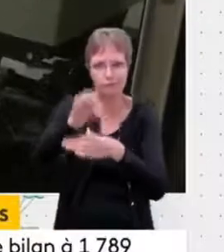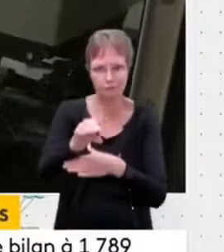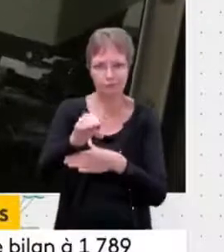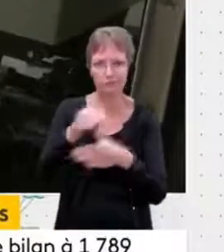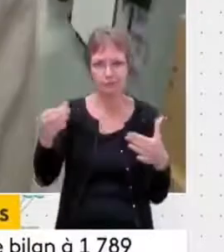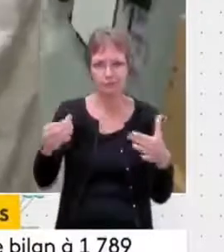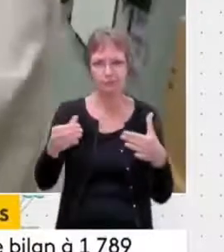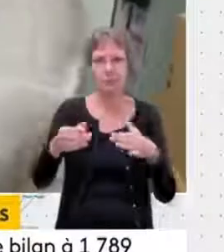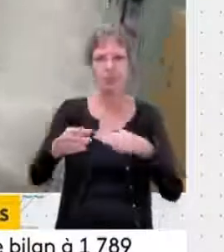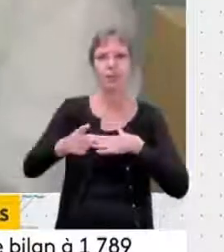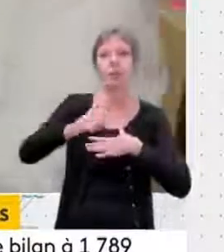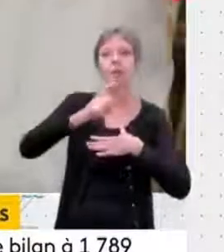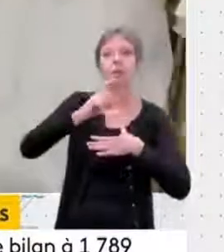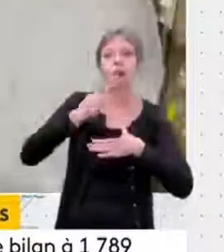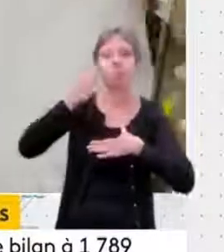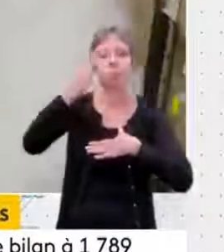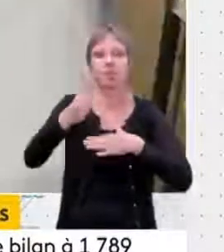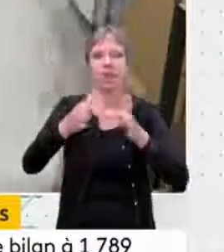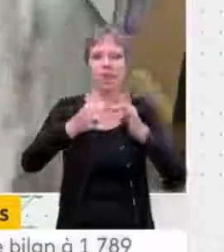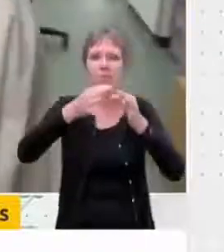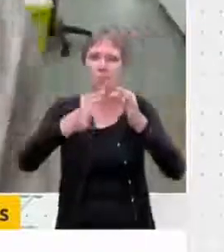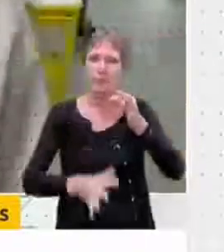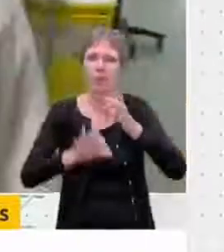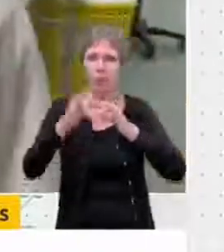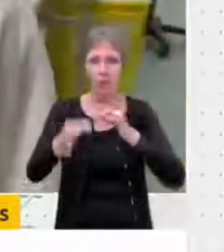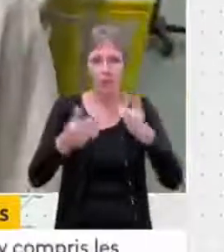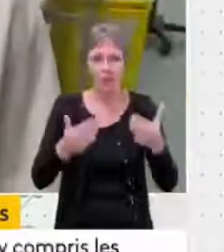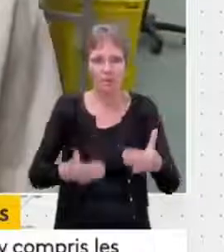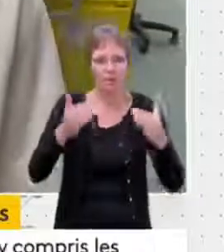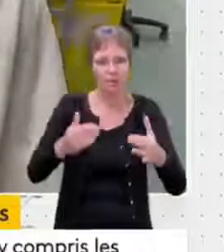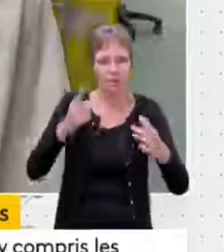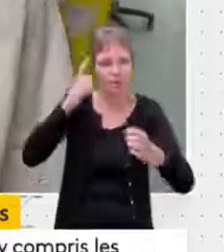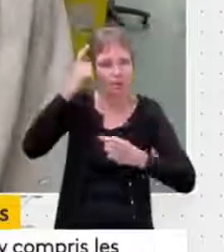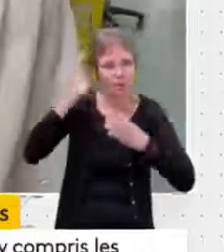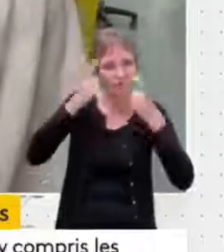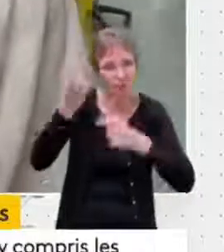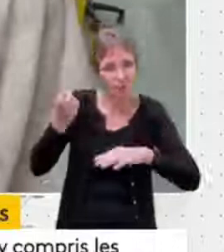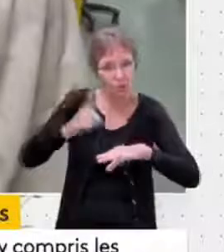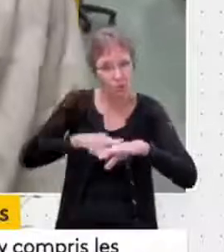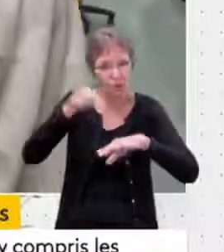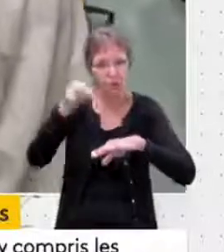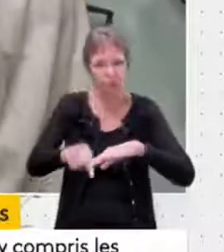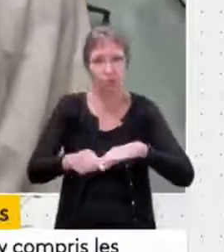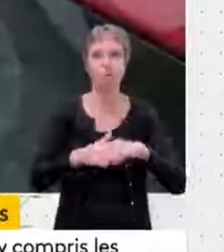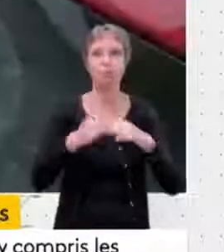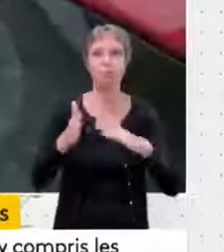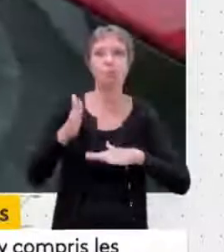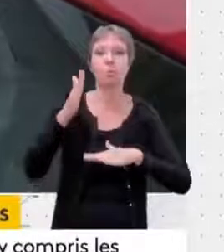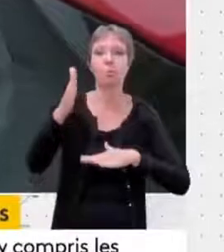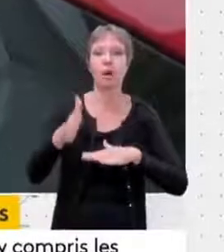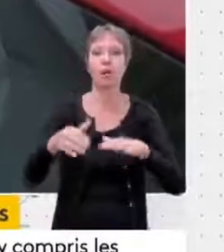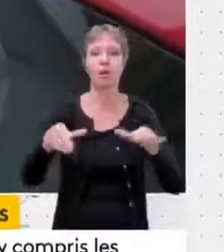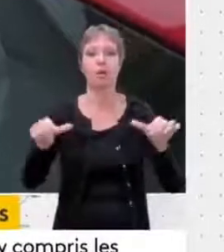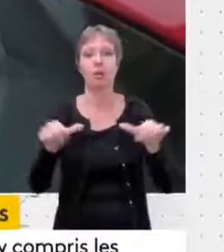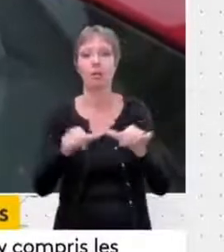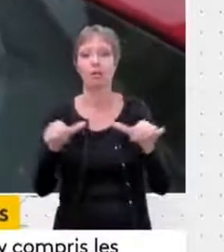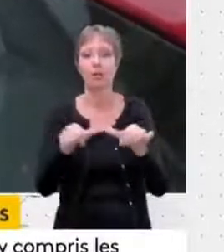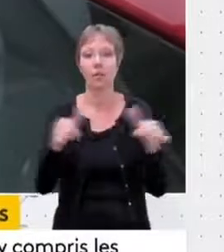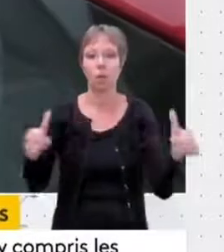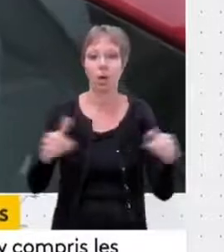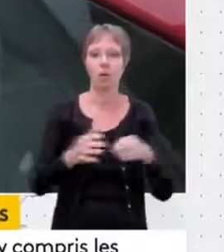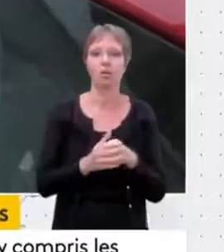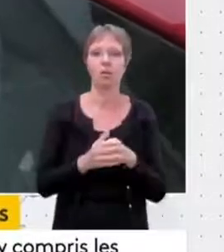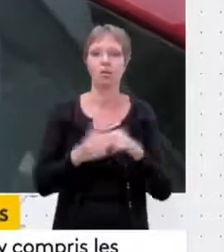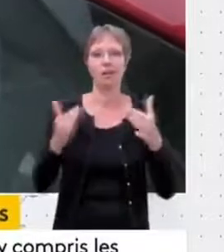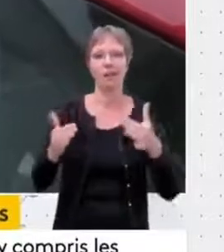fera le bilan de tout ça après la crise, mais tirons-en déjà les leçons. Donc, quels moyens vont être donnés, non seulement